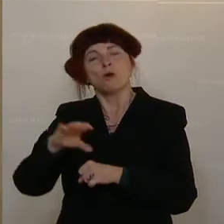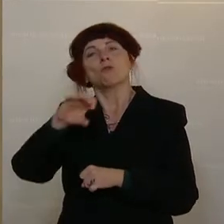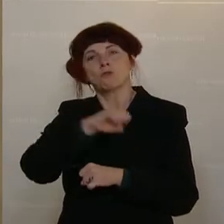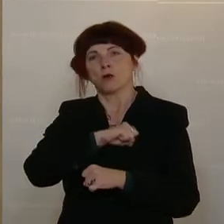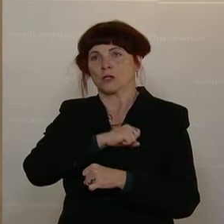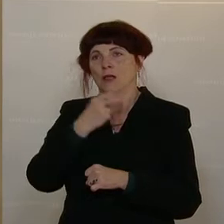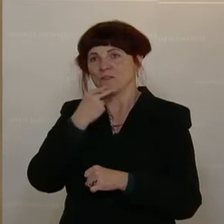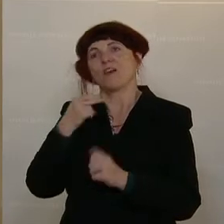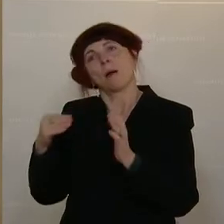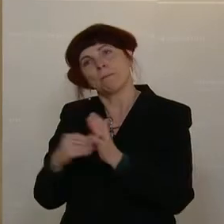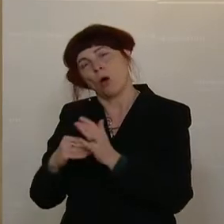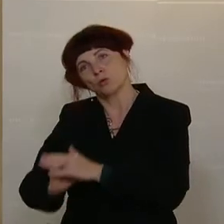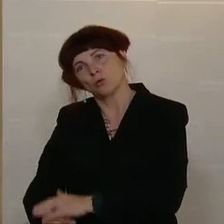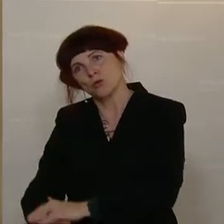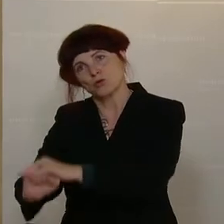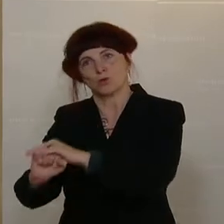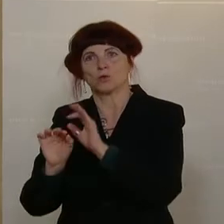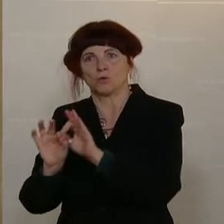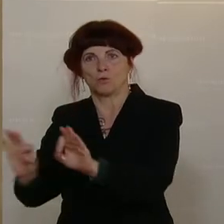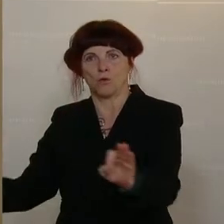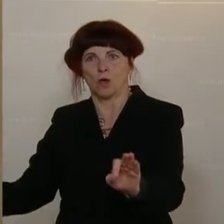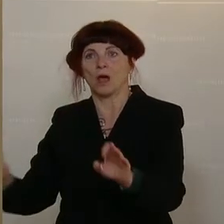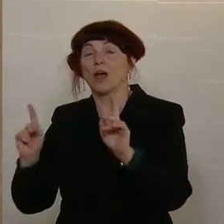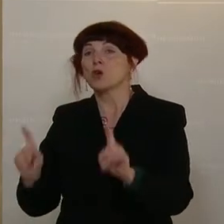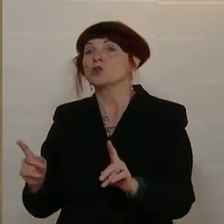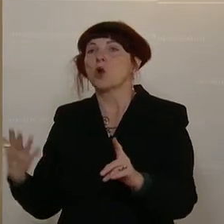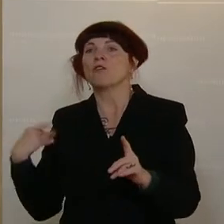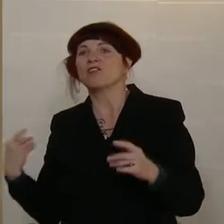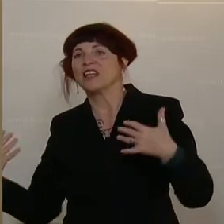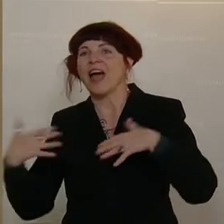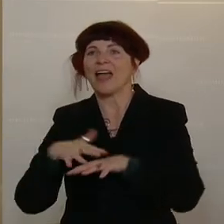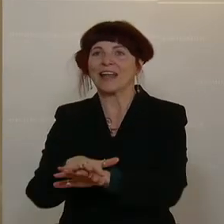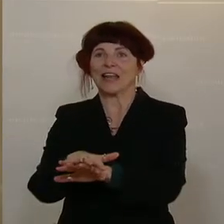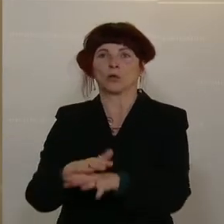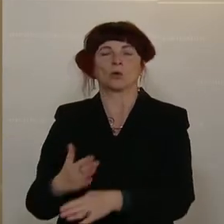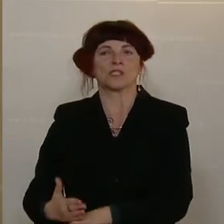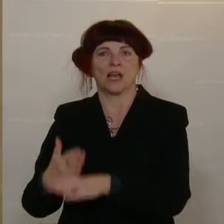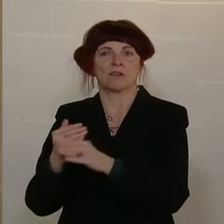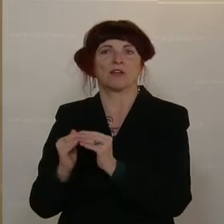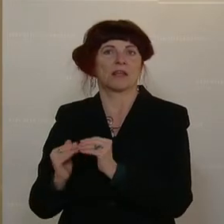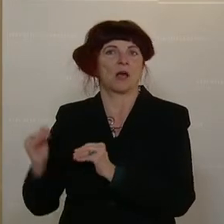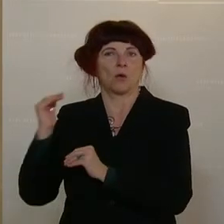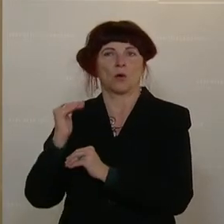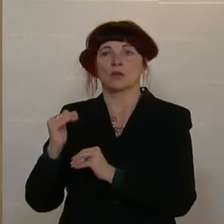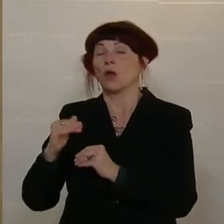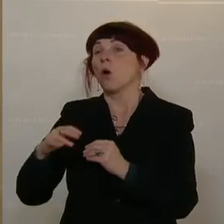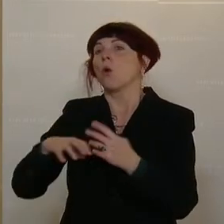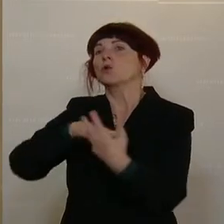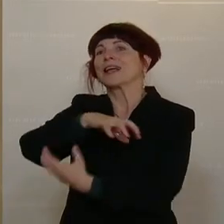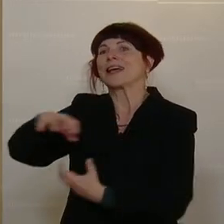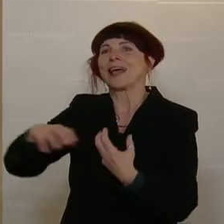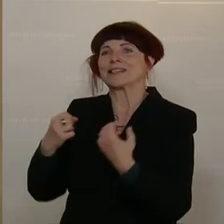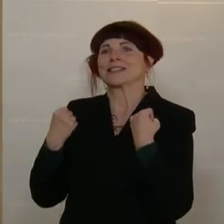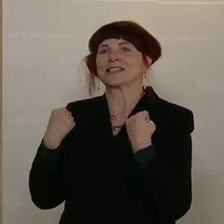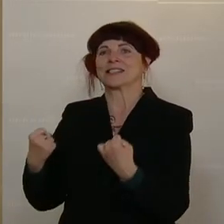jetzt die Unterstützung dringend brauchen. Erhöhen Sie die Wiedereingliederungshilfen, schaffen Sie krisensichere Arbeitsmarktinstrumente für die